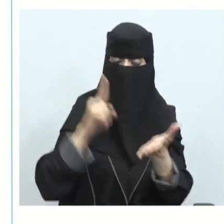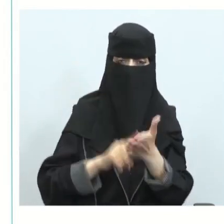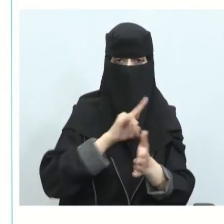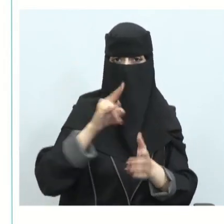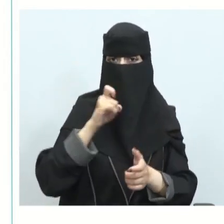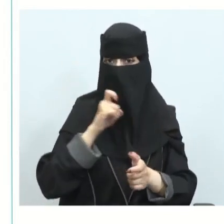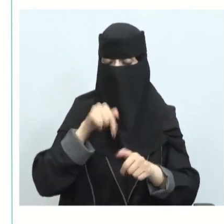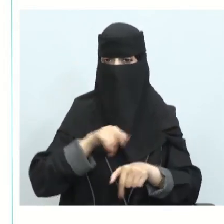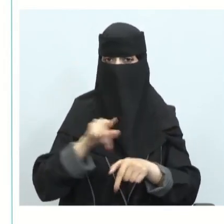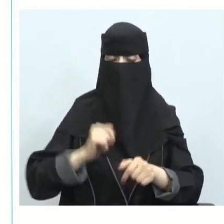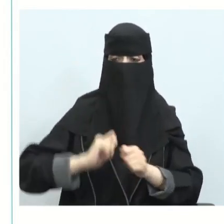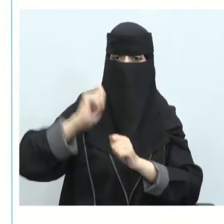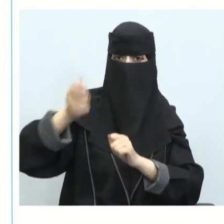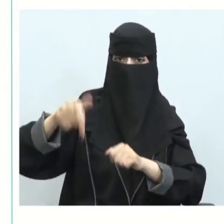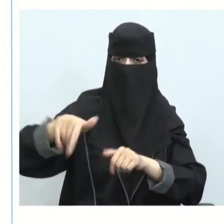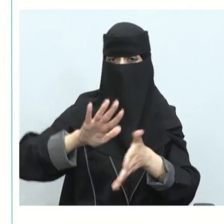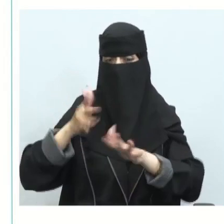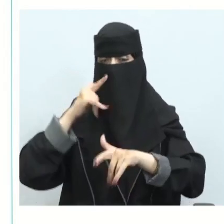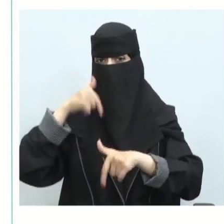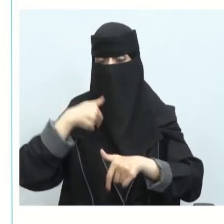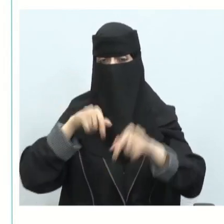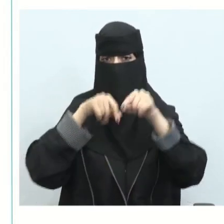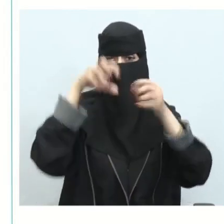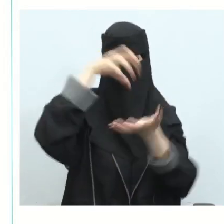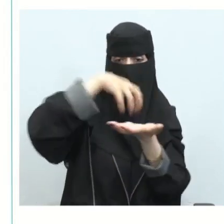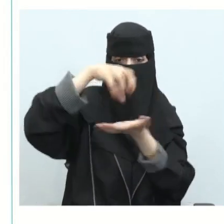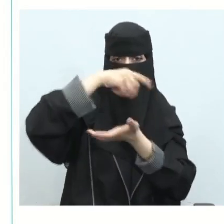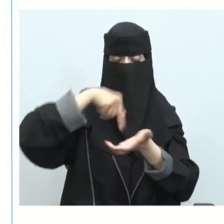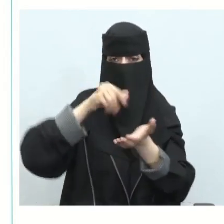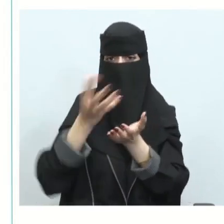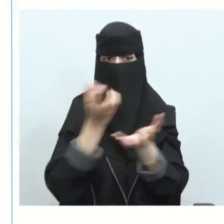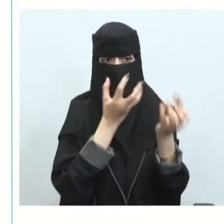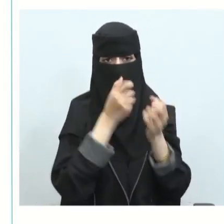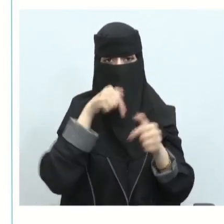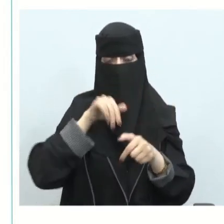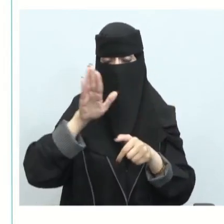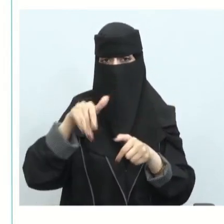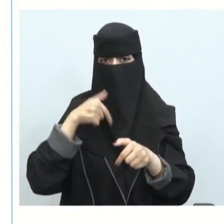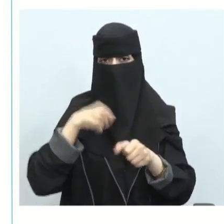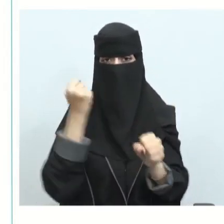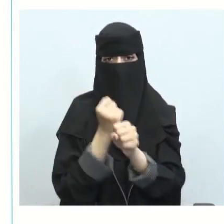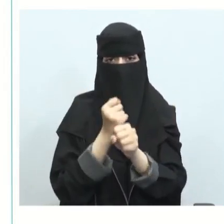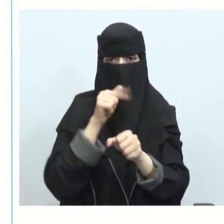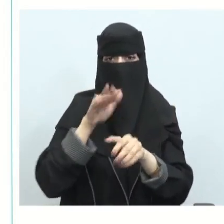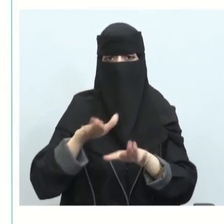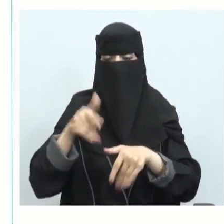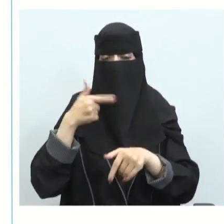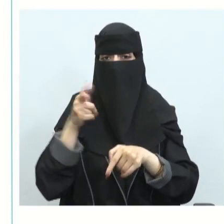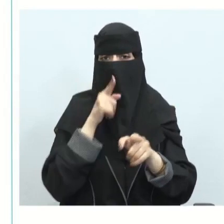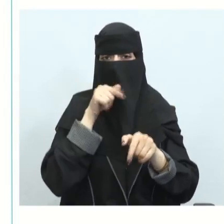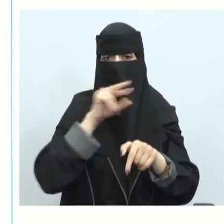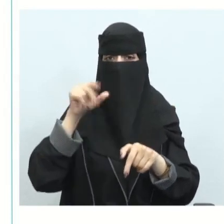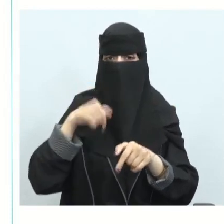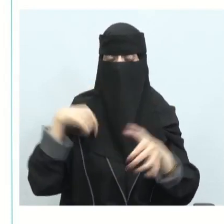إضعافها أو تقويضها من قبل الأكشاك الذي قد يسلب منها العمل وأيضا كما ذكرنا